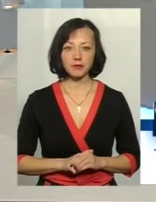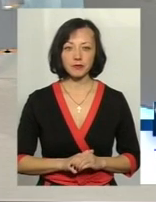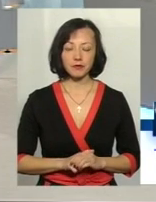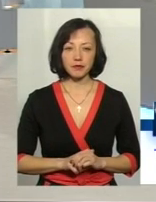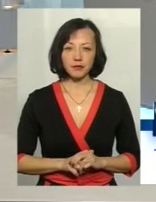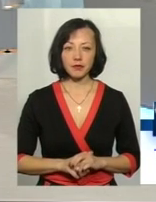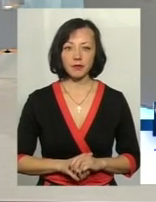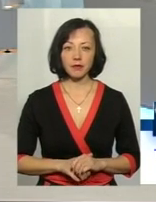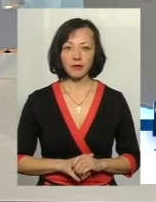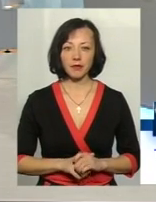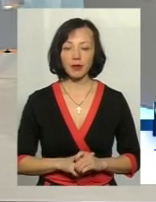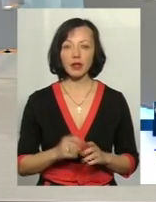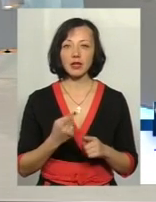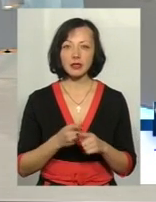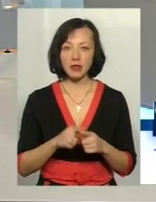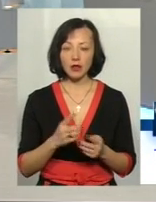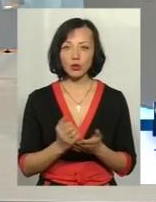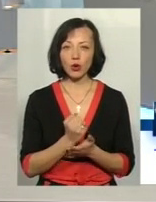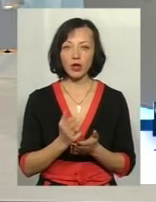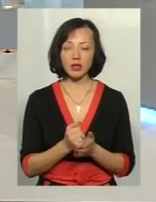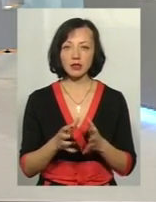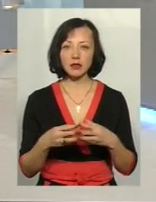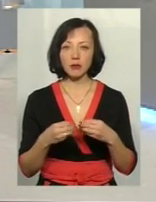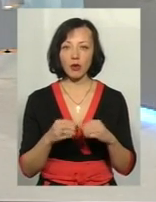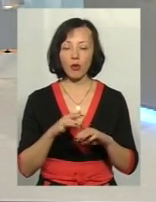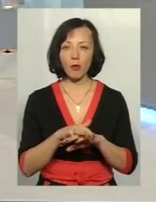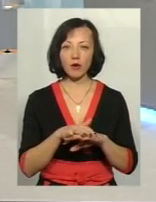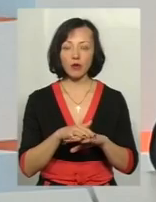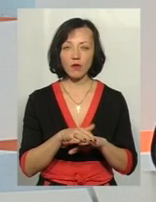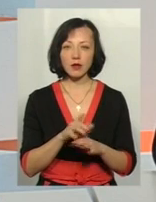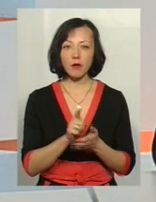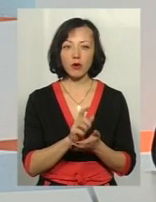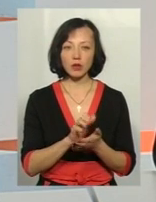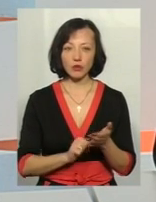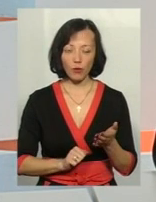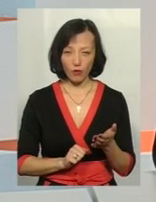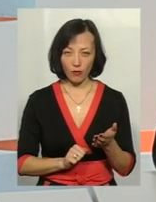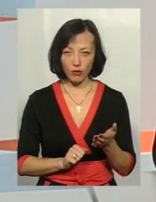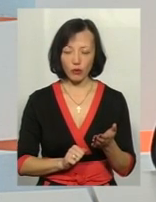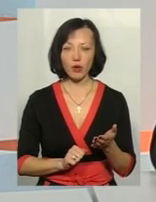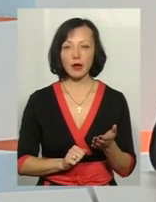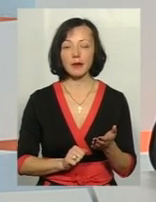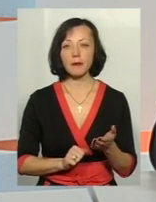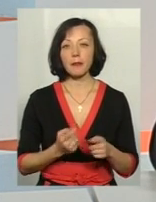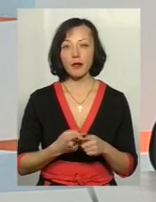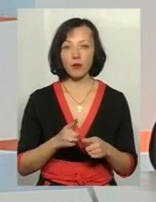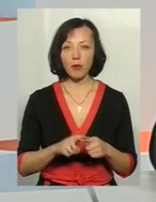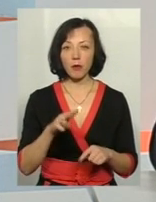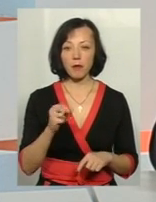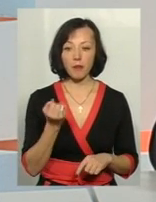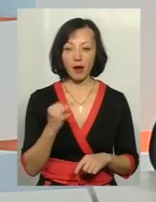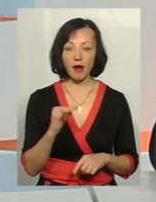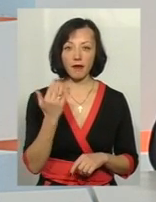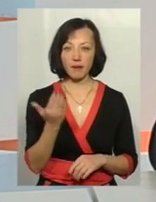Ну, в принципі, це є дохід сім'ї, який обраховується податковою або, як ми сьогодні називаємо, фіскальною службою. Тому пай, який ви